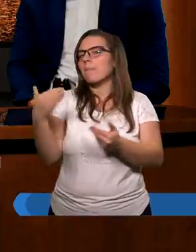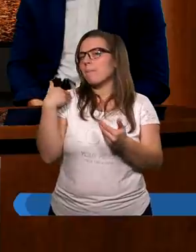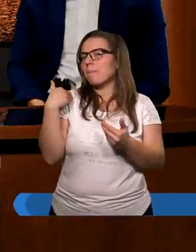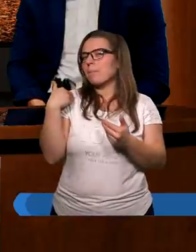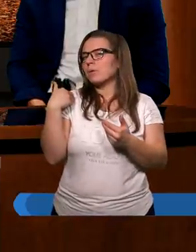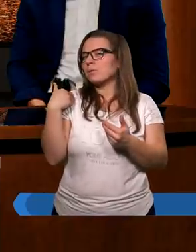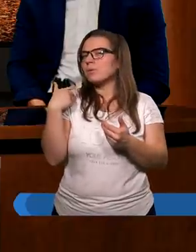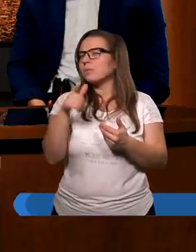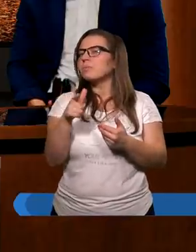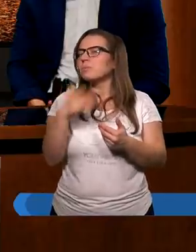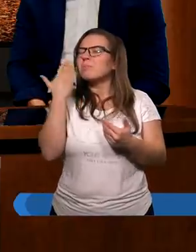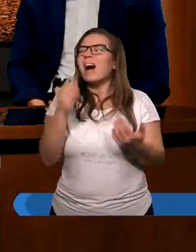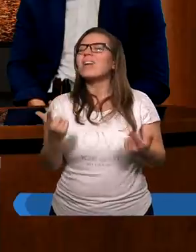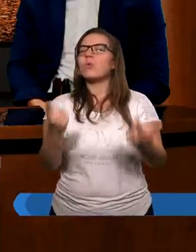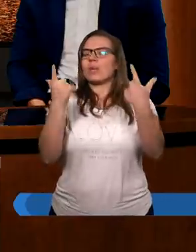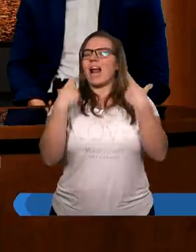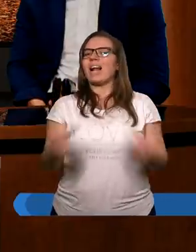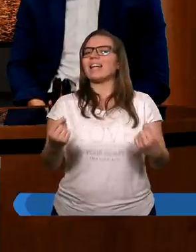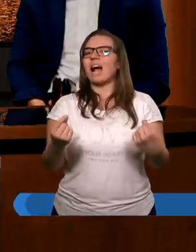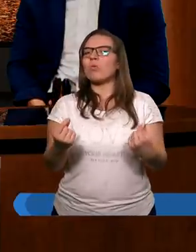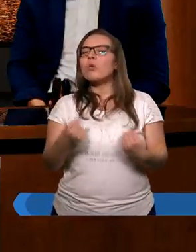to szokujące na pewno.